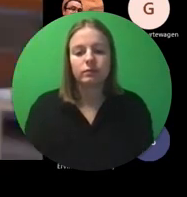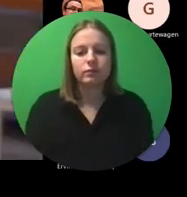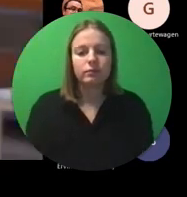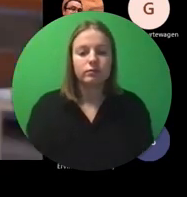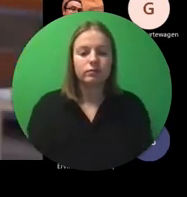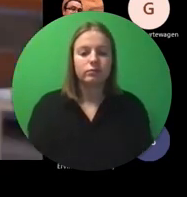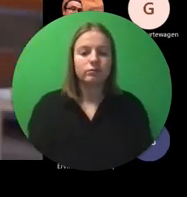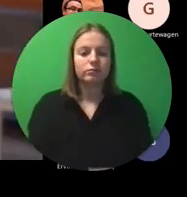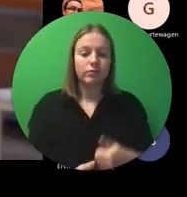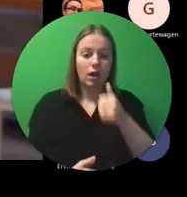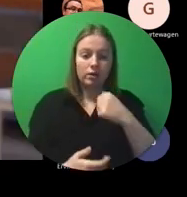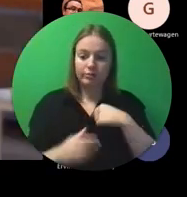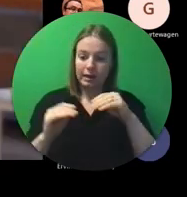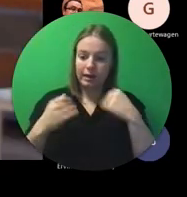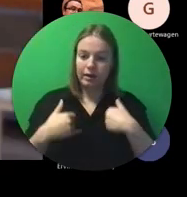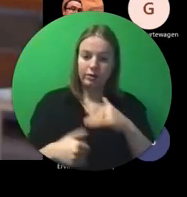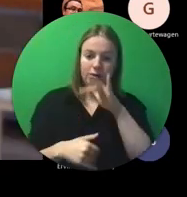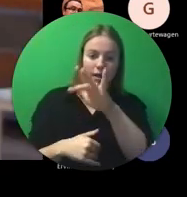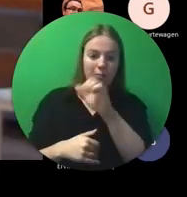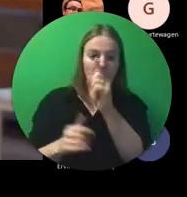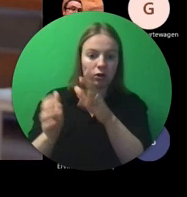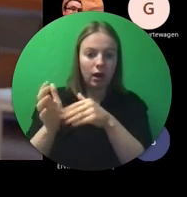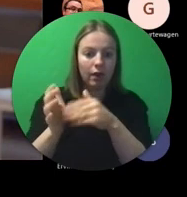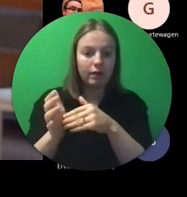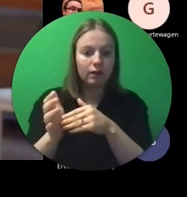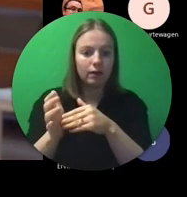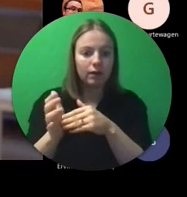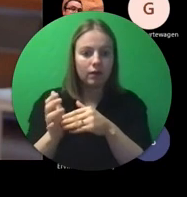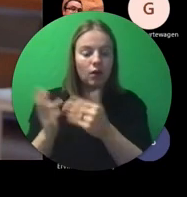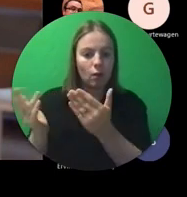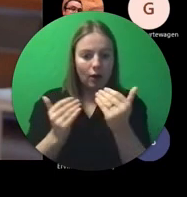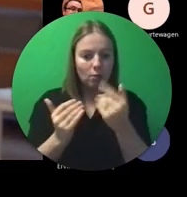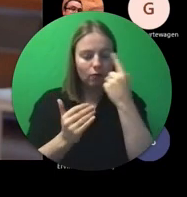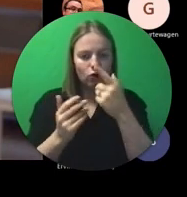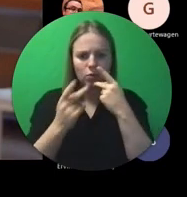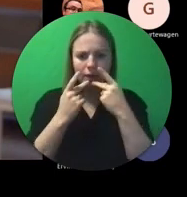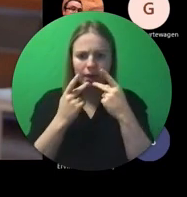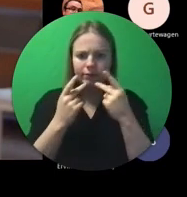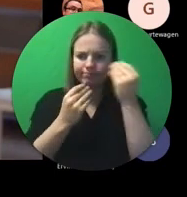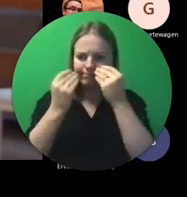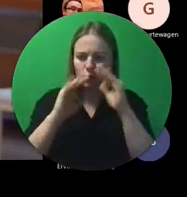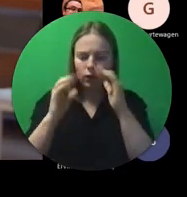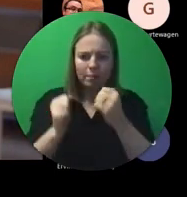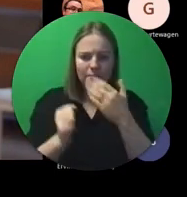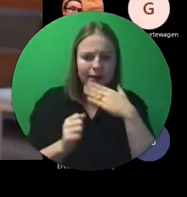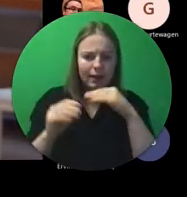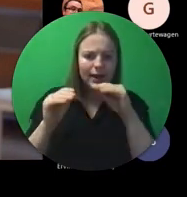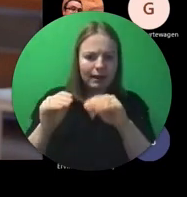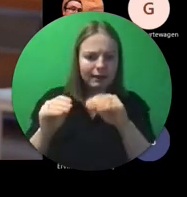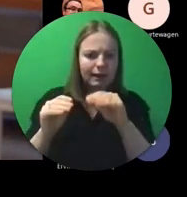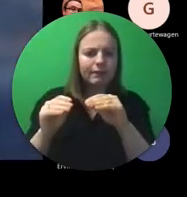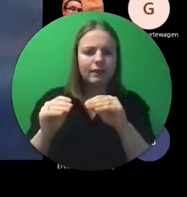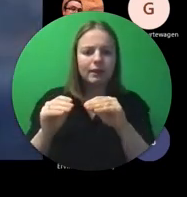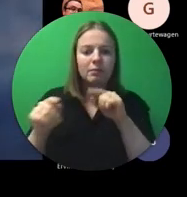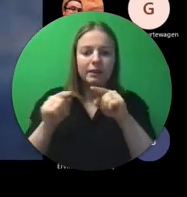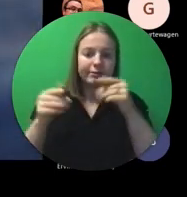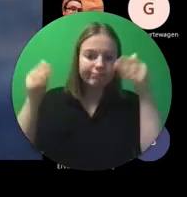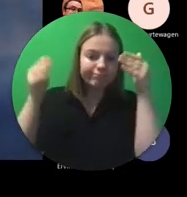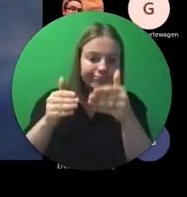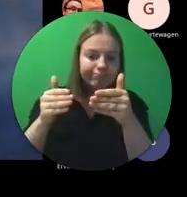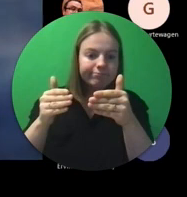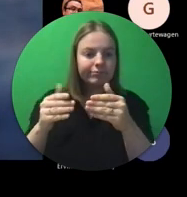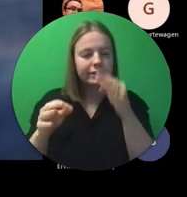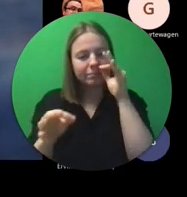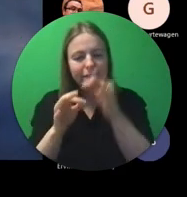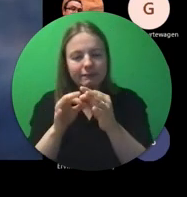Zoals je als leerkracht gaat, is het eigenlijk om beter te leren en lesgeven. En daar ligt dan de focus